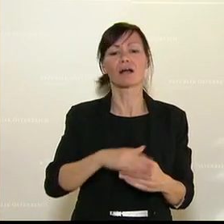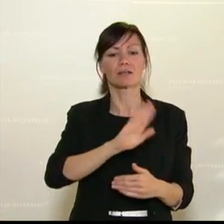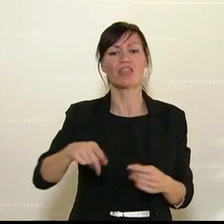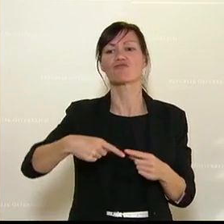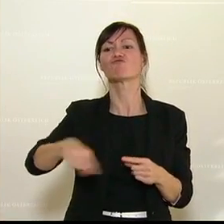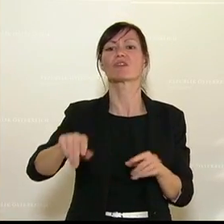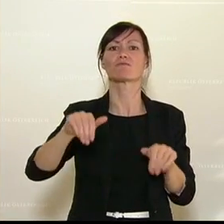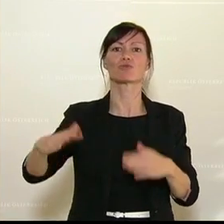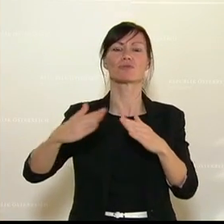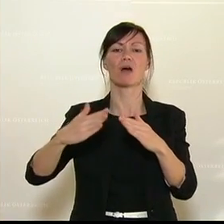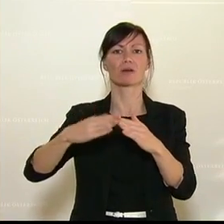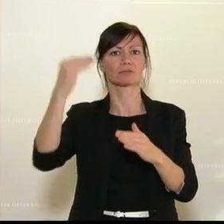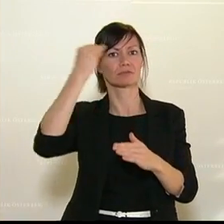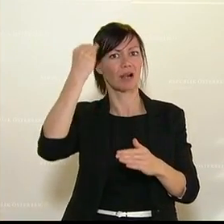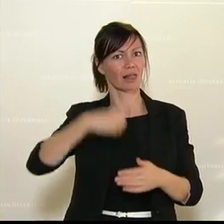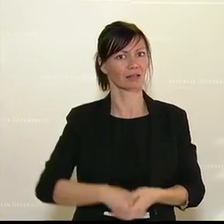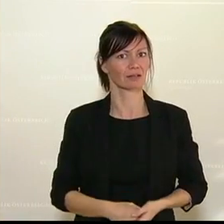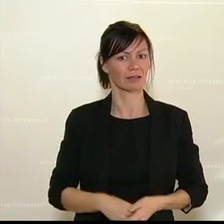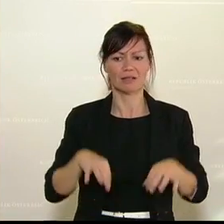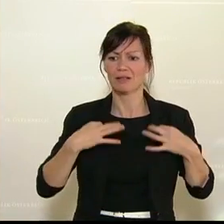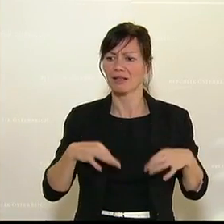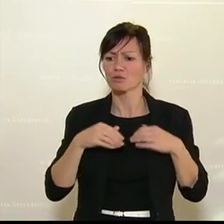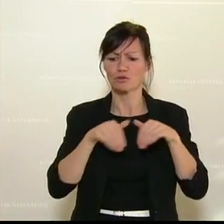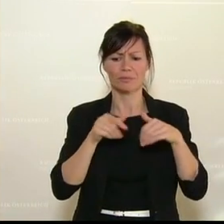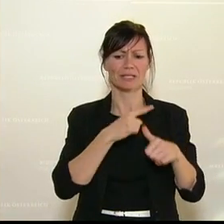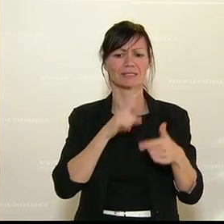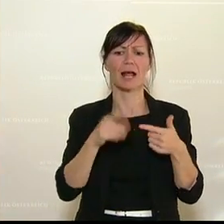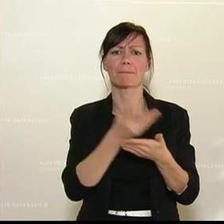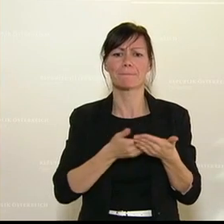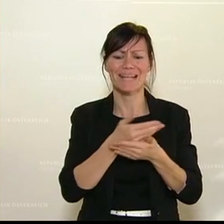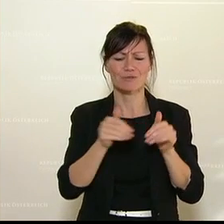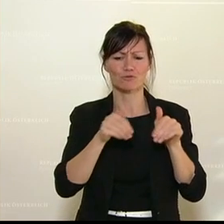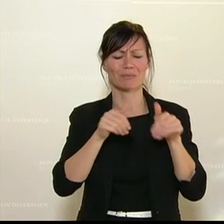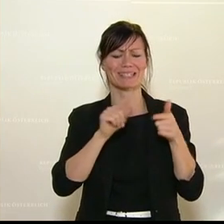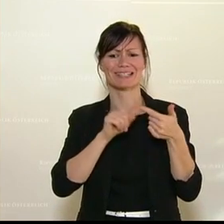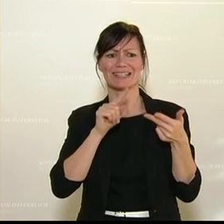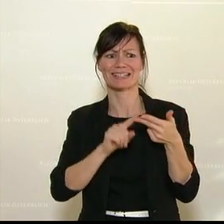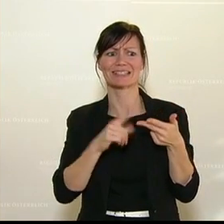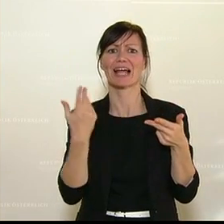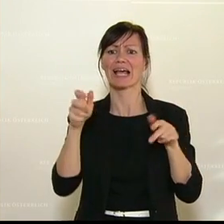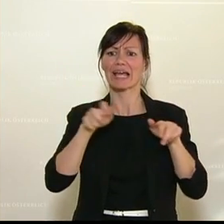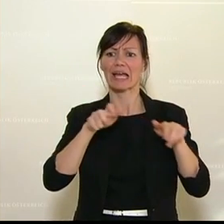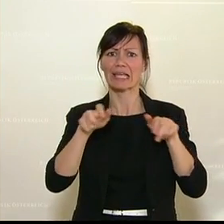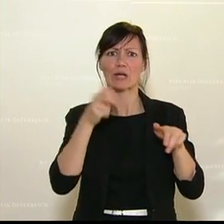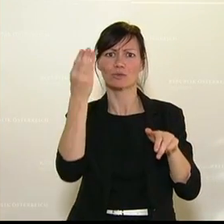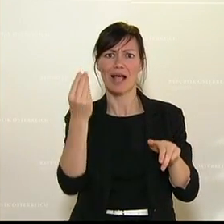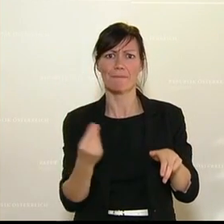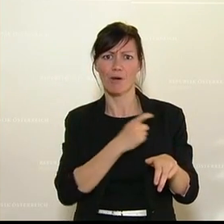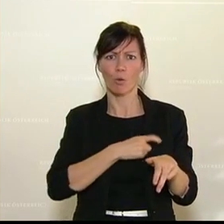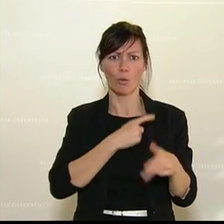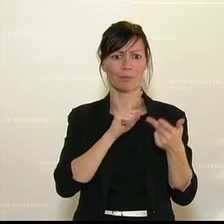Learning geschickt. Angefangen vom Gesundheitsminister über den Herrn Bildungsminister, die Regierungsamtkommission,